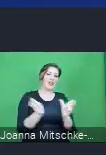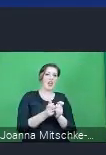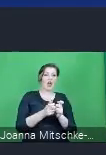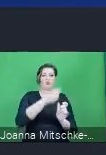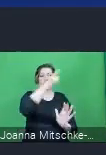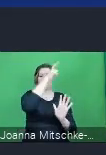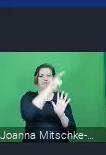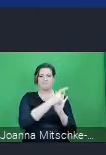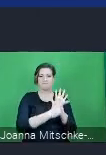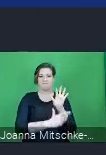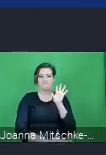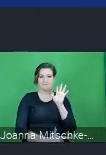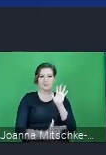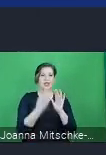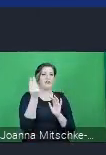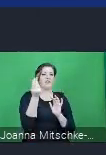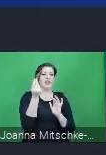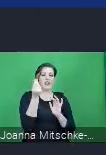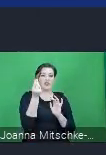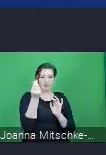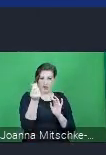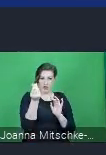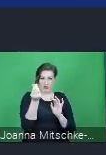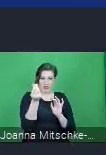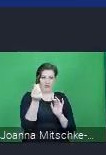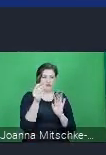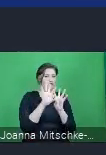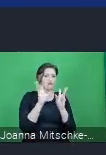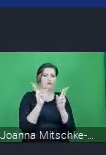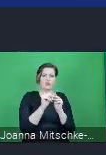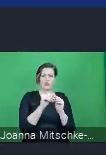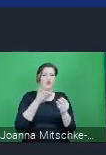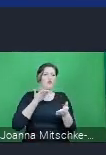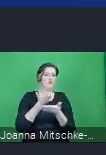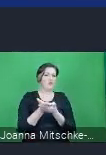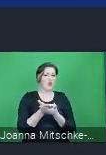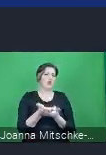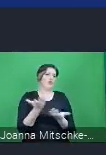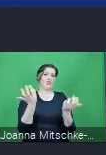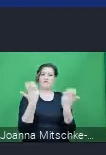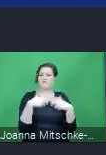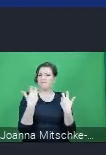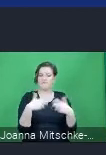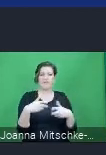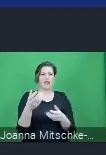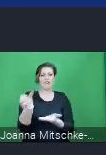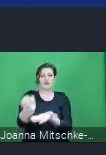finansowania, tak, łącznie z dodatkami mieszkaniowymi, zasiłkami celowymi na opał i innymi